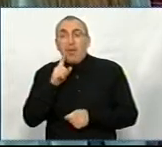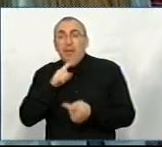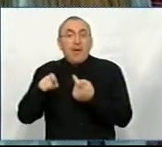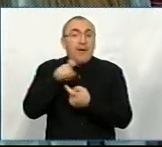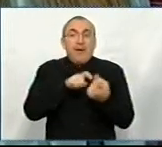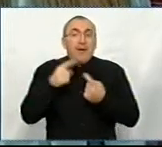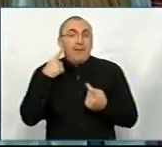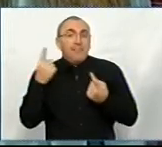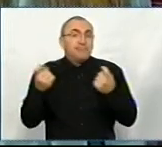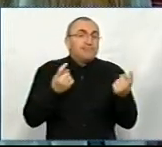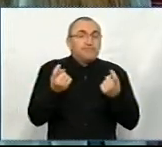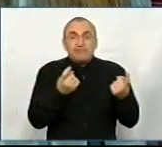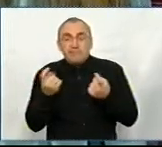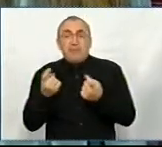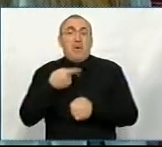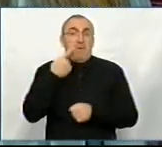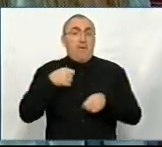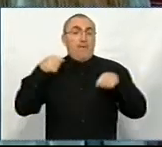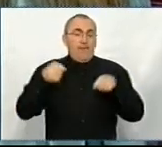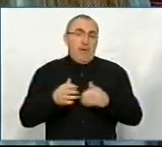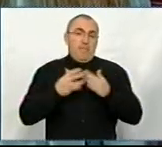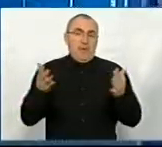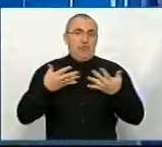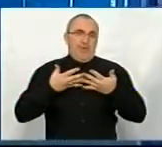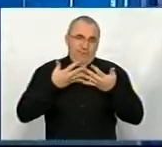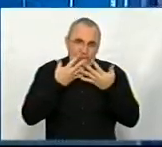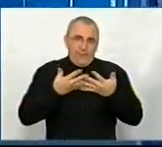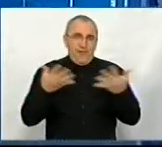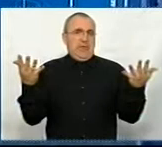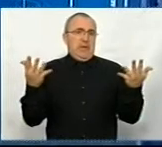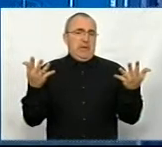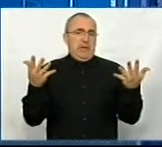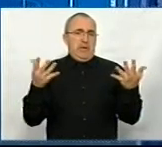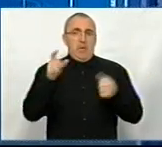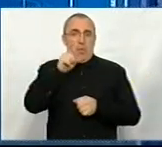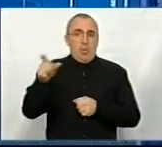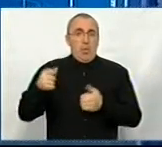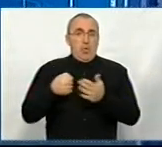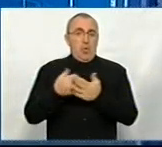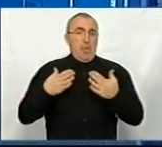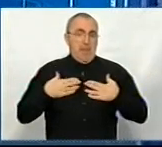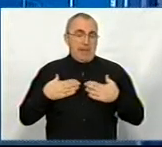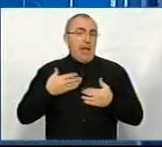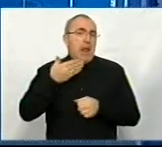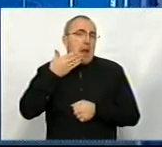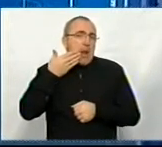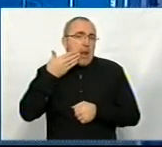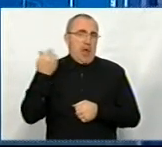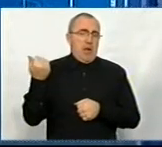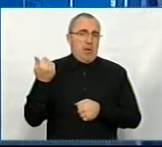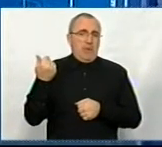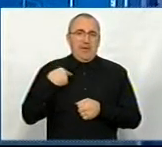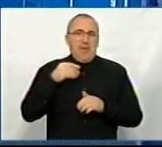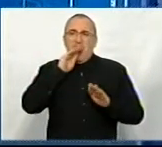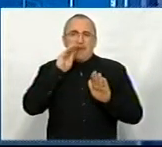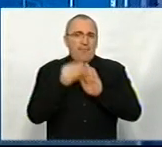що збираєш, то кажуть, що влада стала більш відкрито. До мене дуже легко, я не